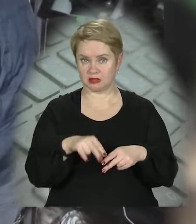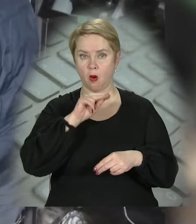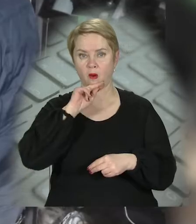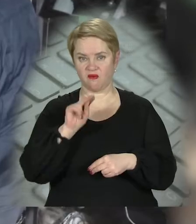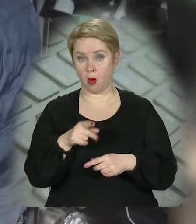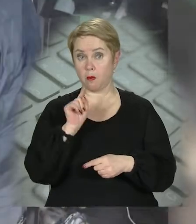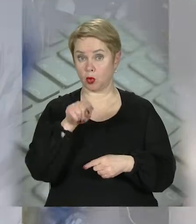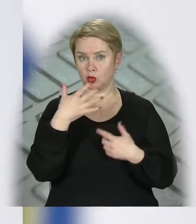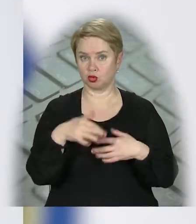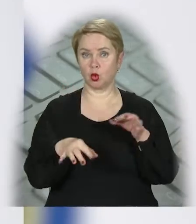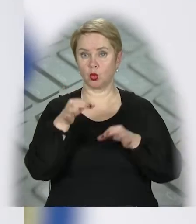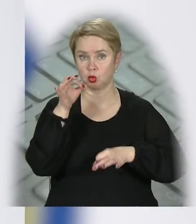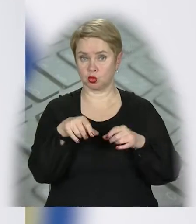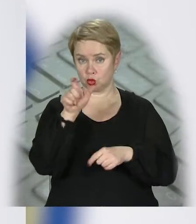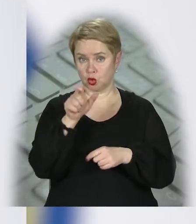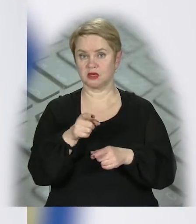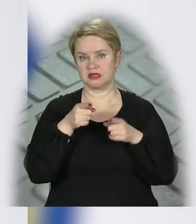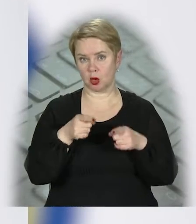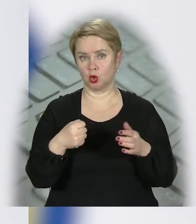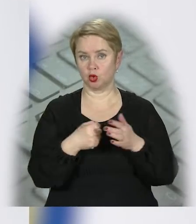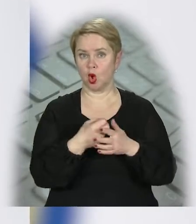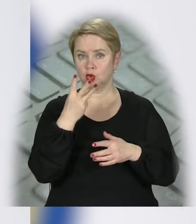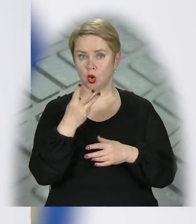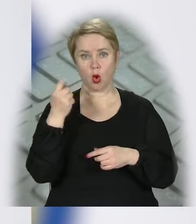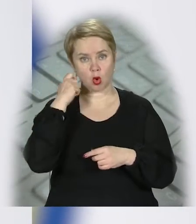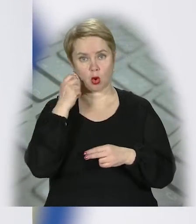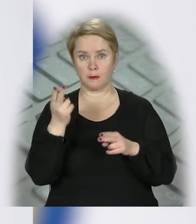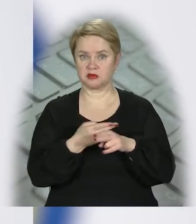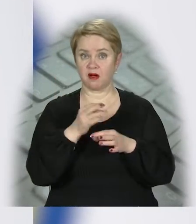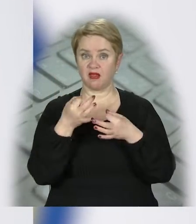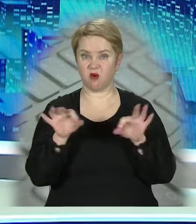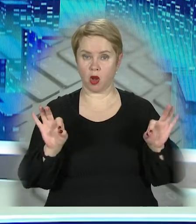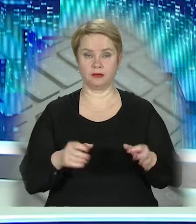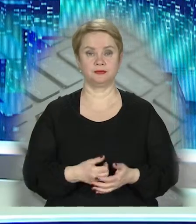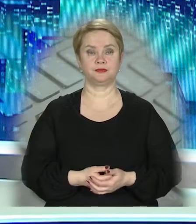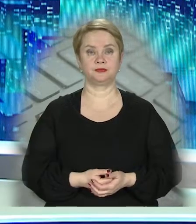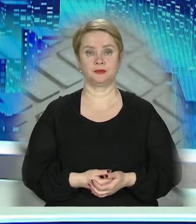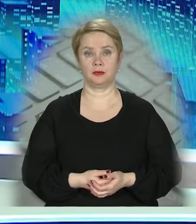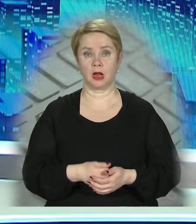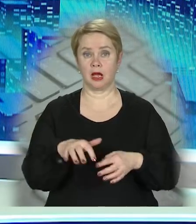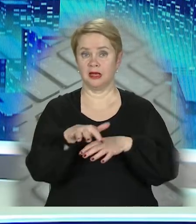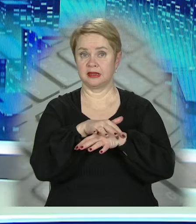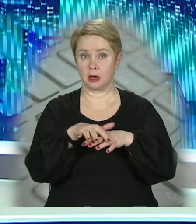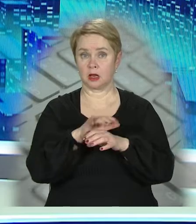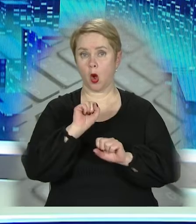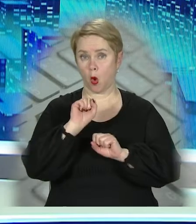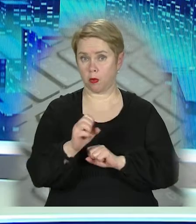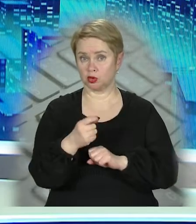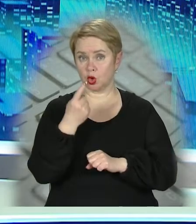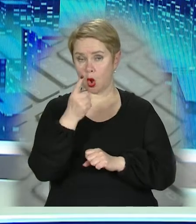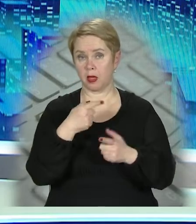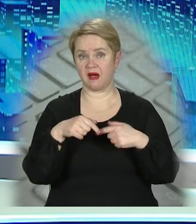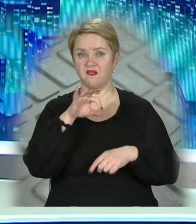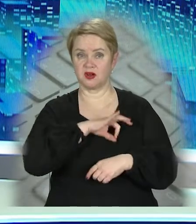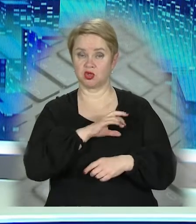Обвинувачення проти нього вже у суді. Чоловіку загрожує до трьох років позбавлення волі. Територіальна оборона, ще одна